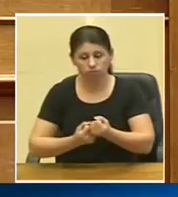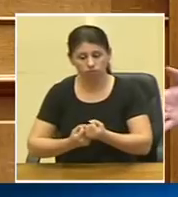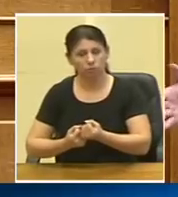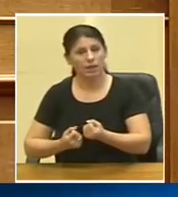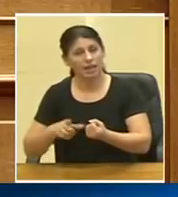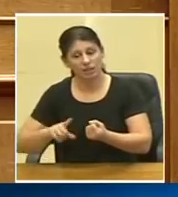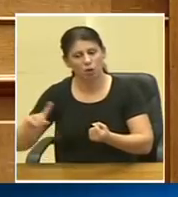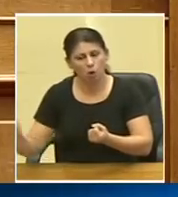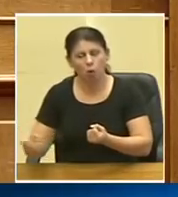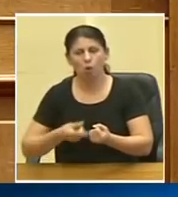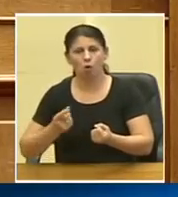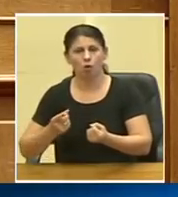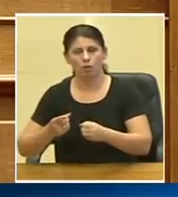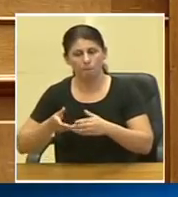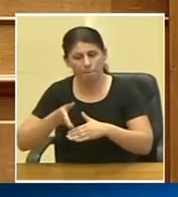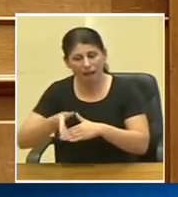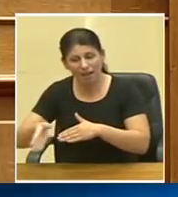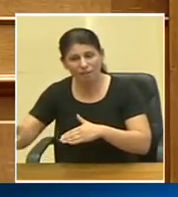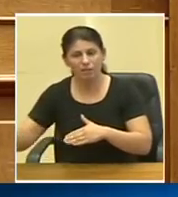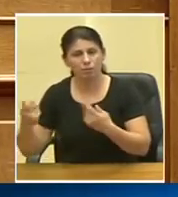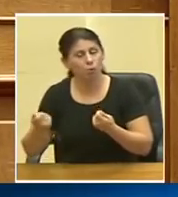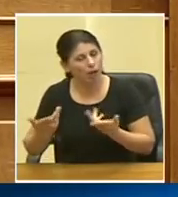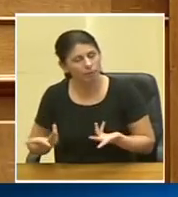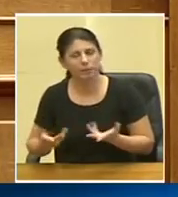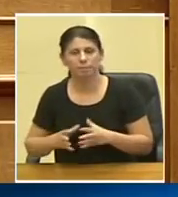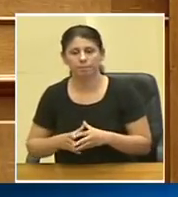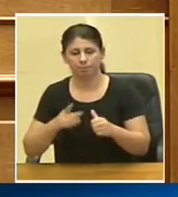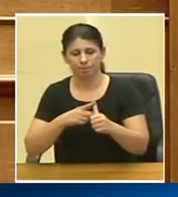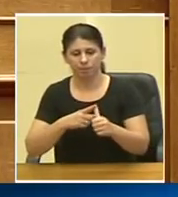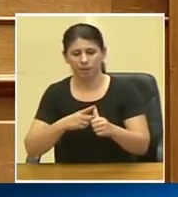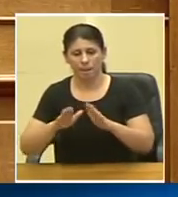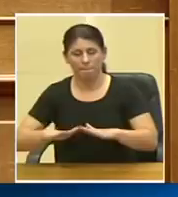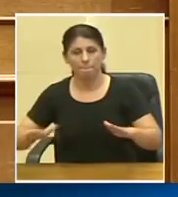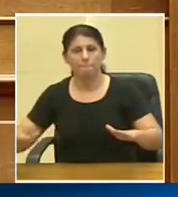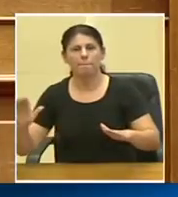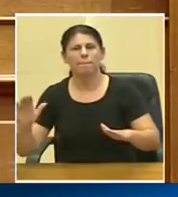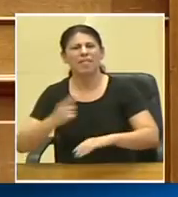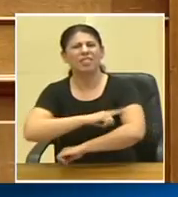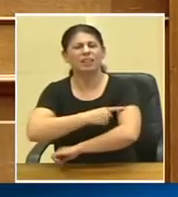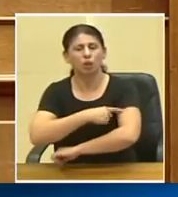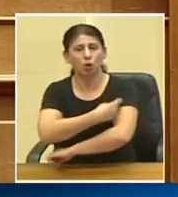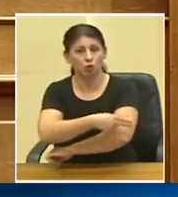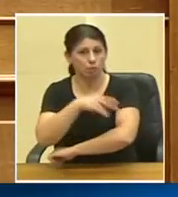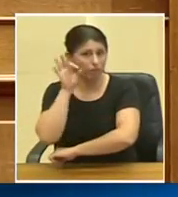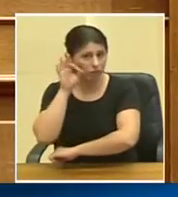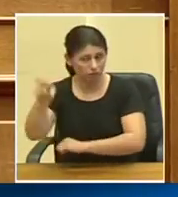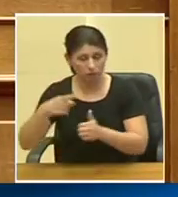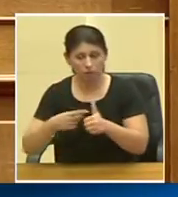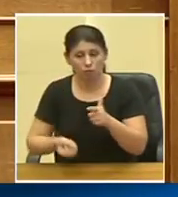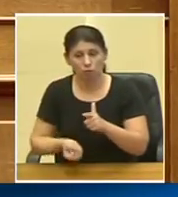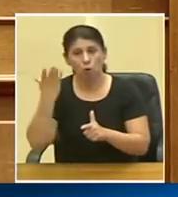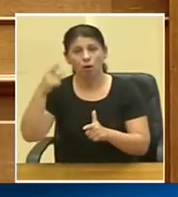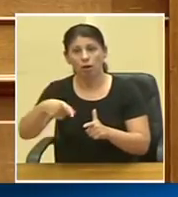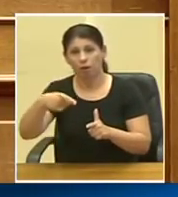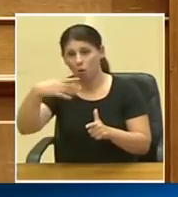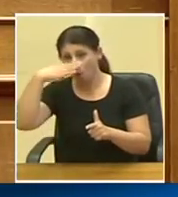σε όλες τις παρεμβάσεις που κάνουμε, ήταν παιδιατρικό νοσοκομείο της Θεσσαλονίκη. Νοσοκομείο καινούριο στην Κομωτινή, που είναι το πιο